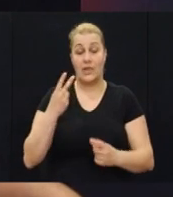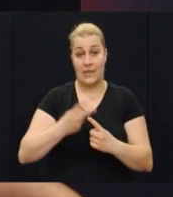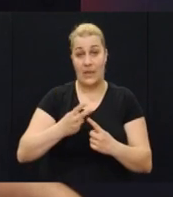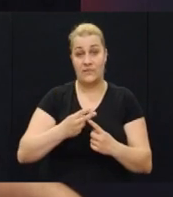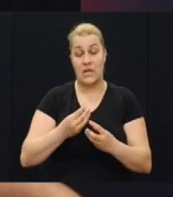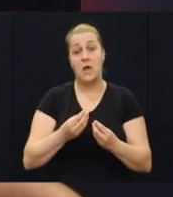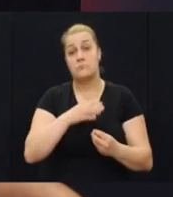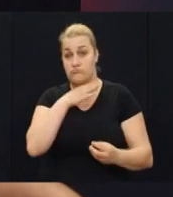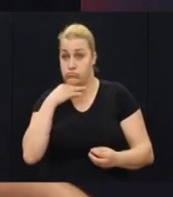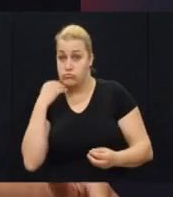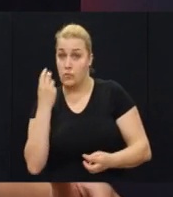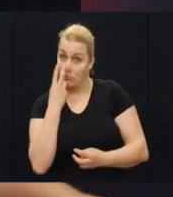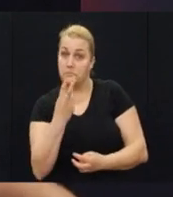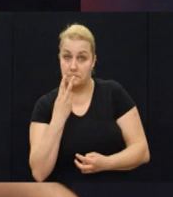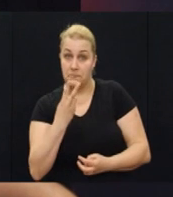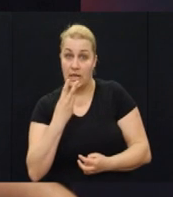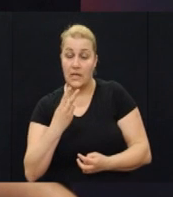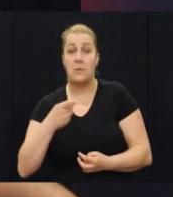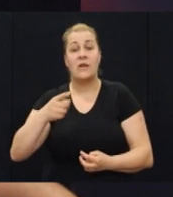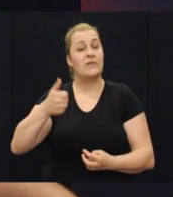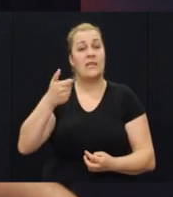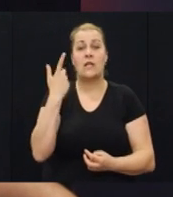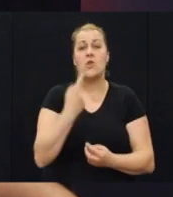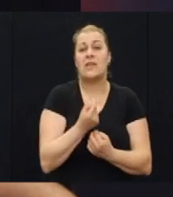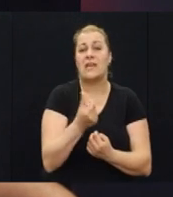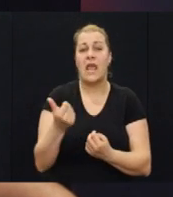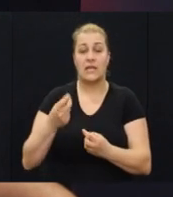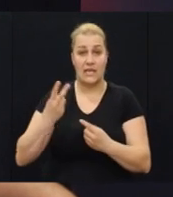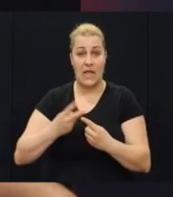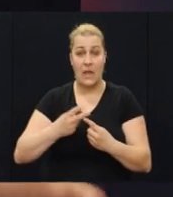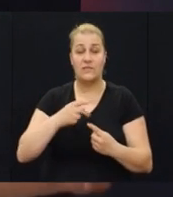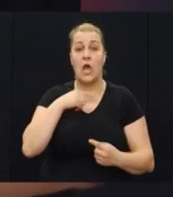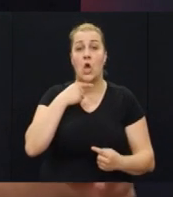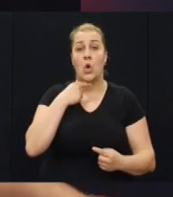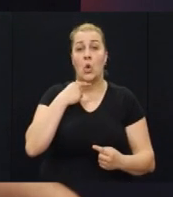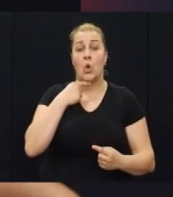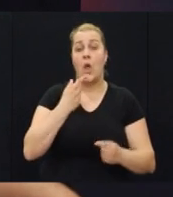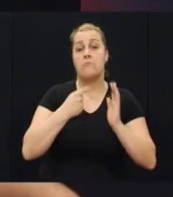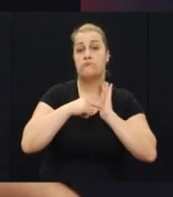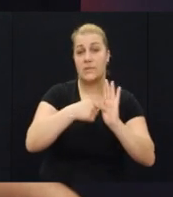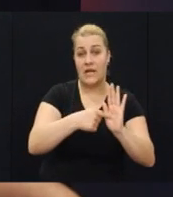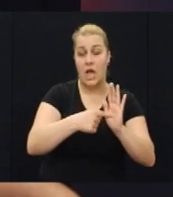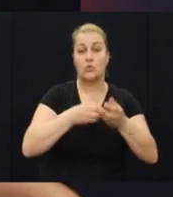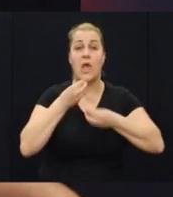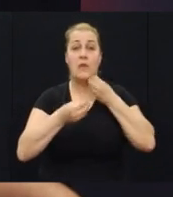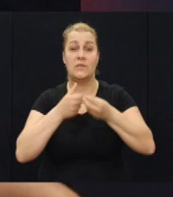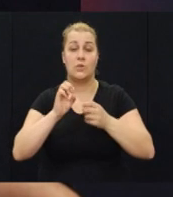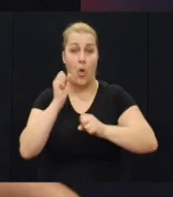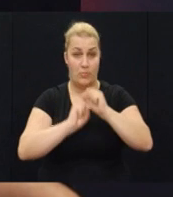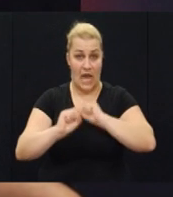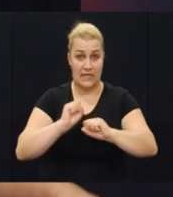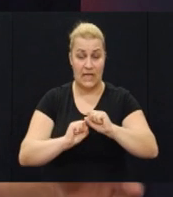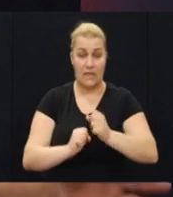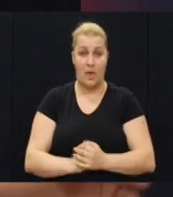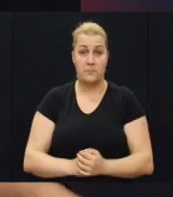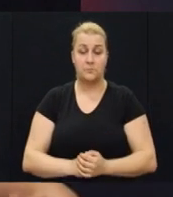televizija jako gledana, jer ste jedna od rijetkih televizija koja prikaziva emisije o braniteljima